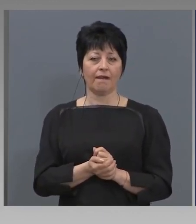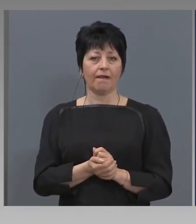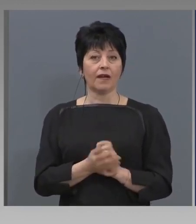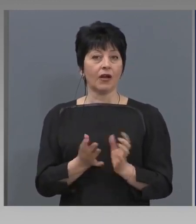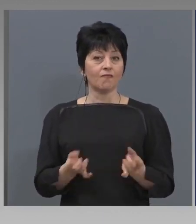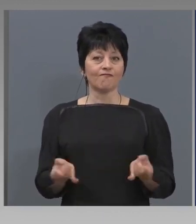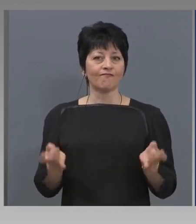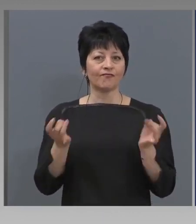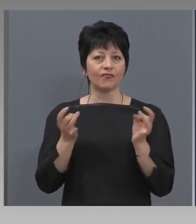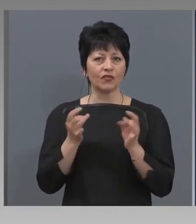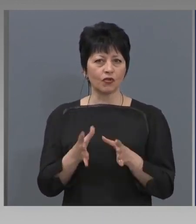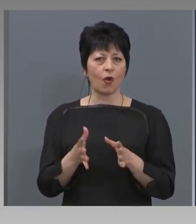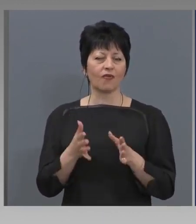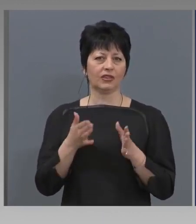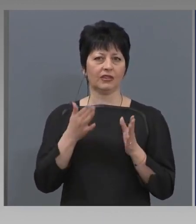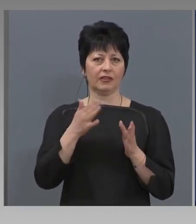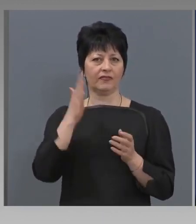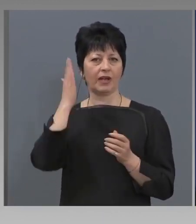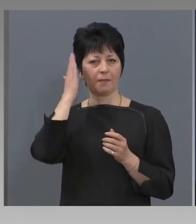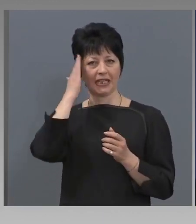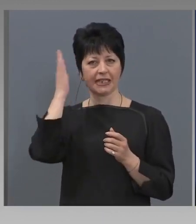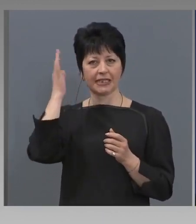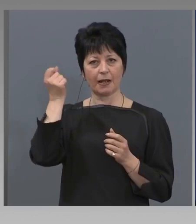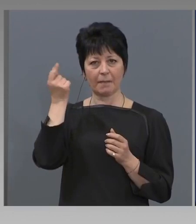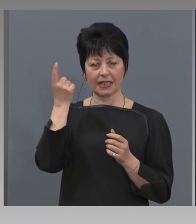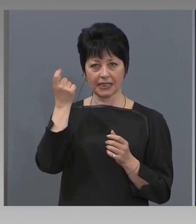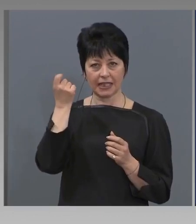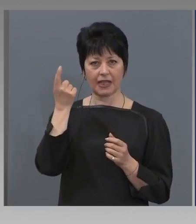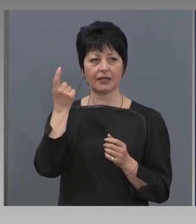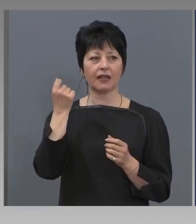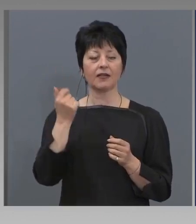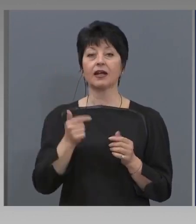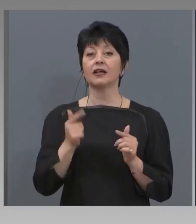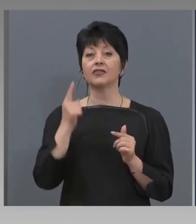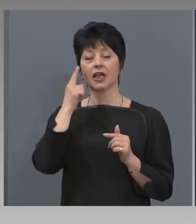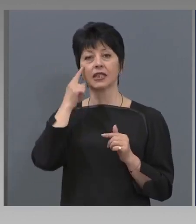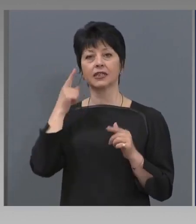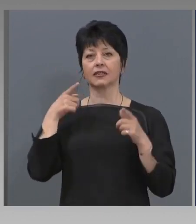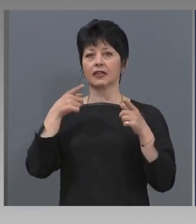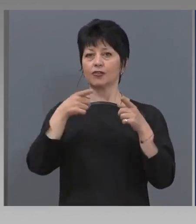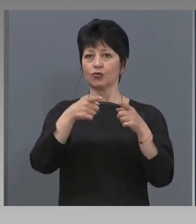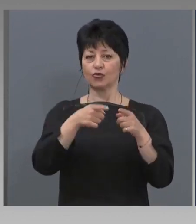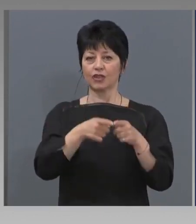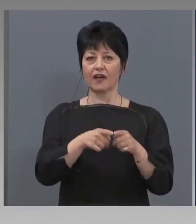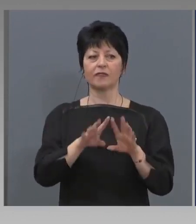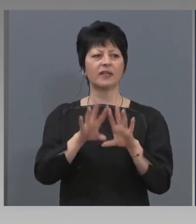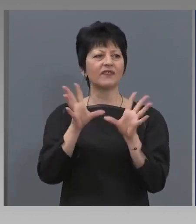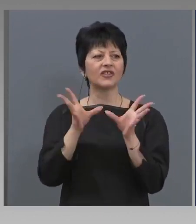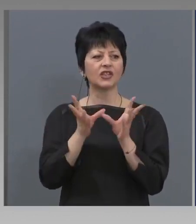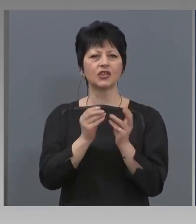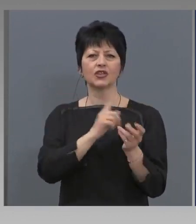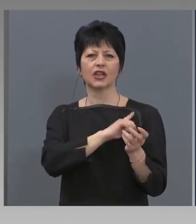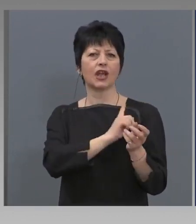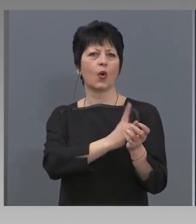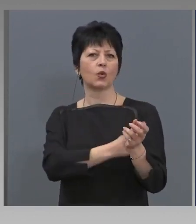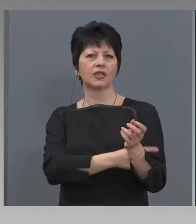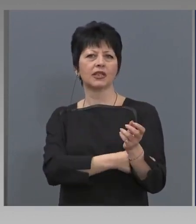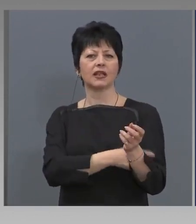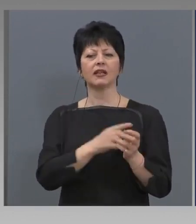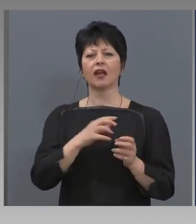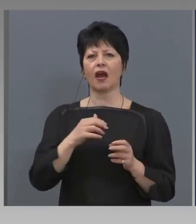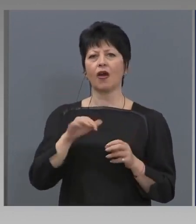новото в анонса на министър-председателя е, че съсредоточаваме всичките си усилия на отделните